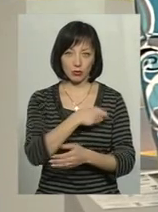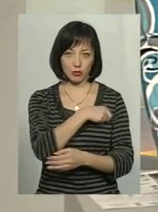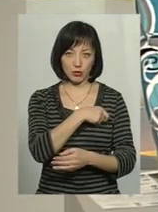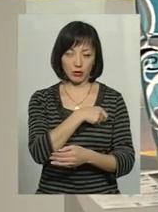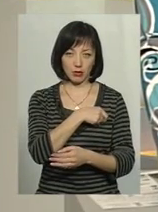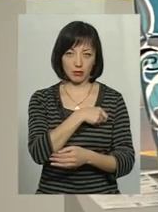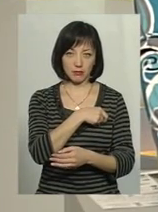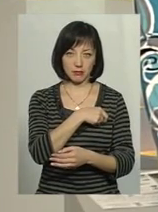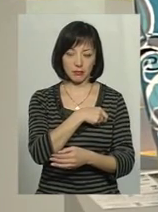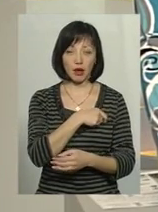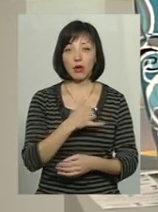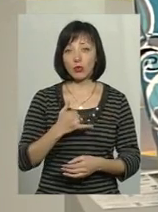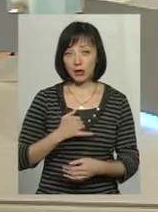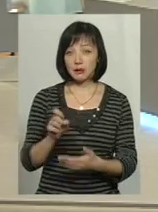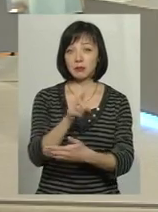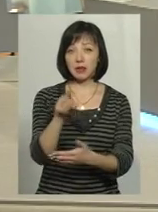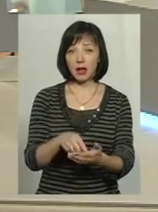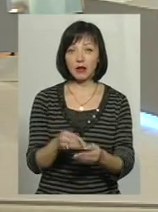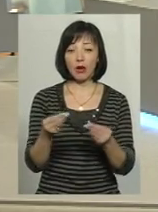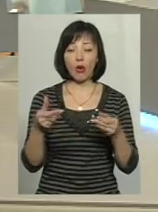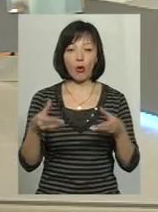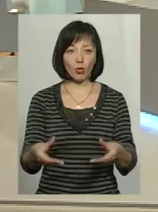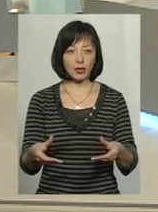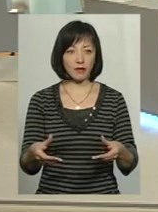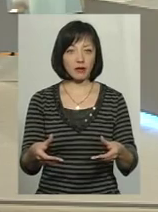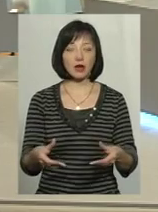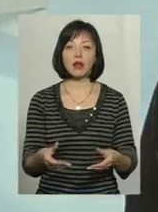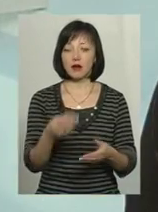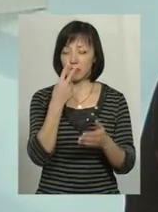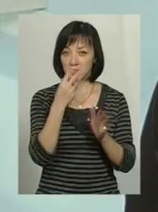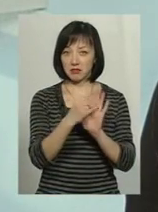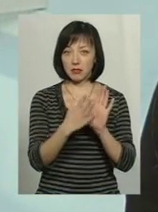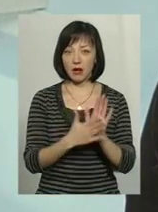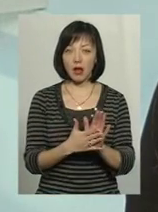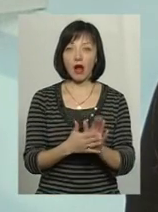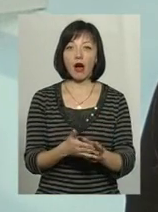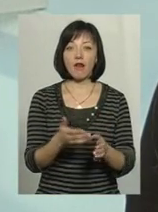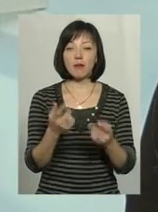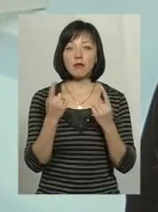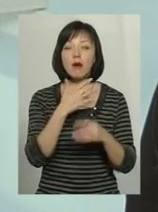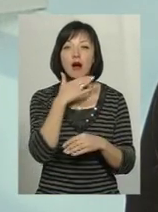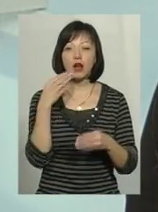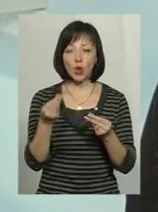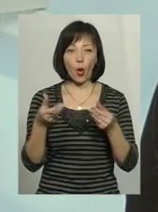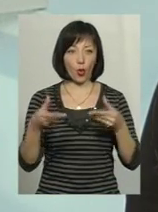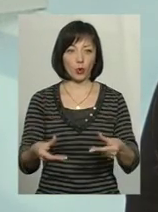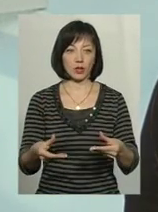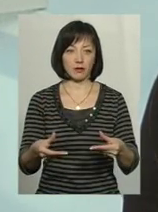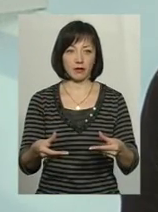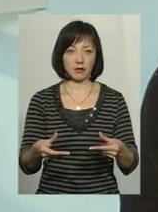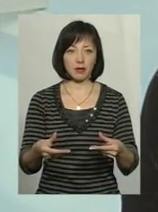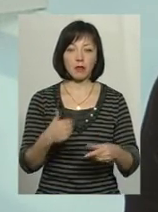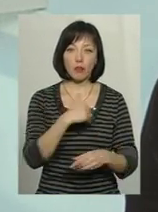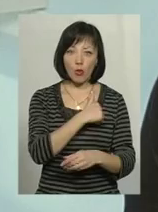В нас запитання до готівки, тому що депутат вказав дуже велику кількість готівки, і ми хочемо, щоб